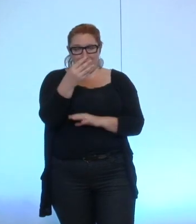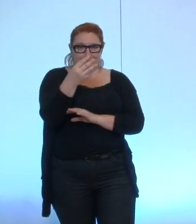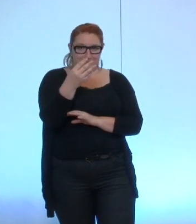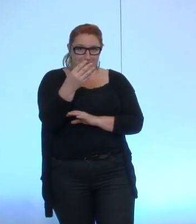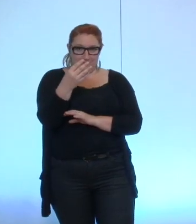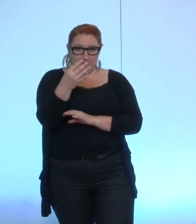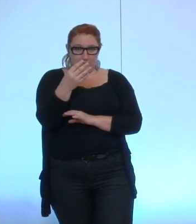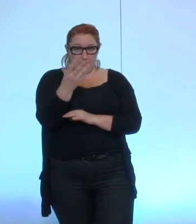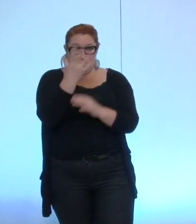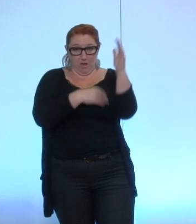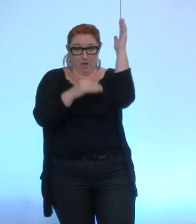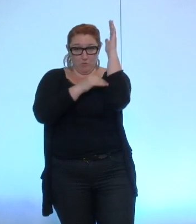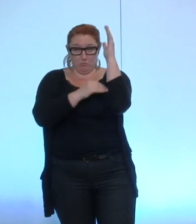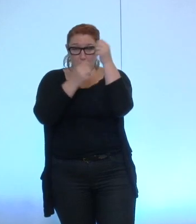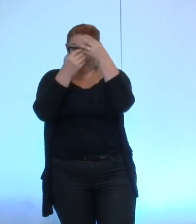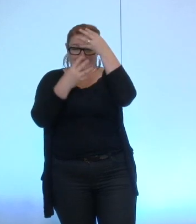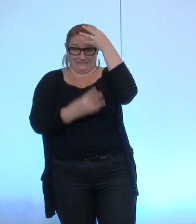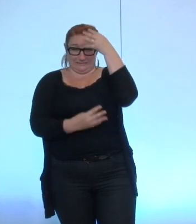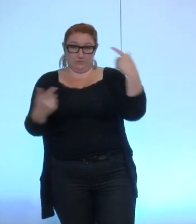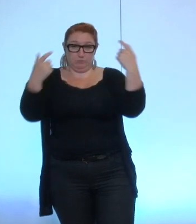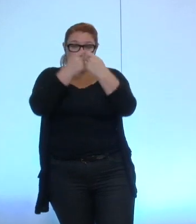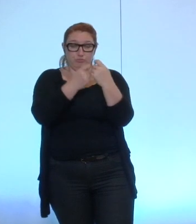amendements sur cet article 4